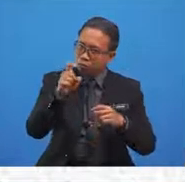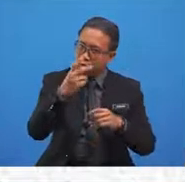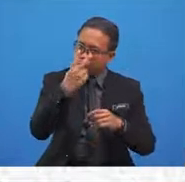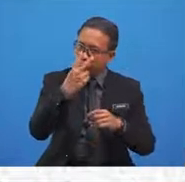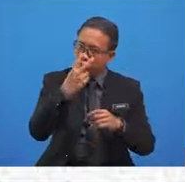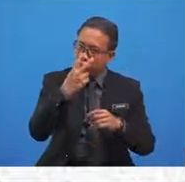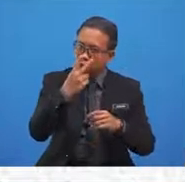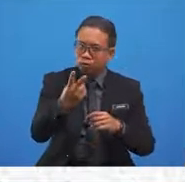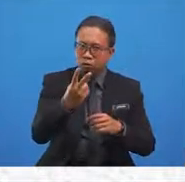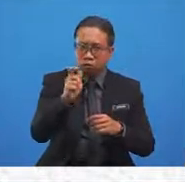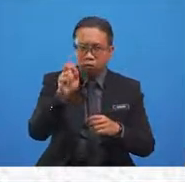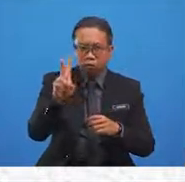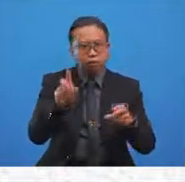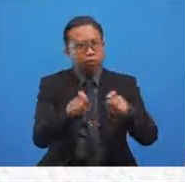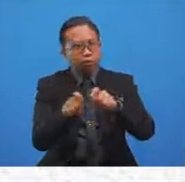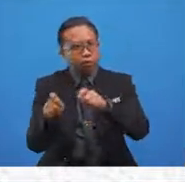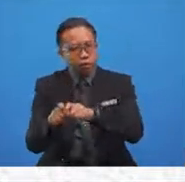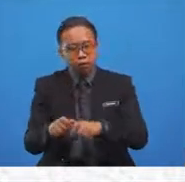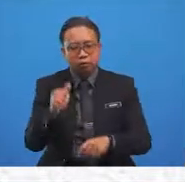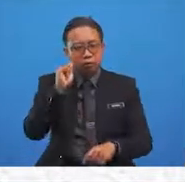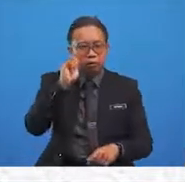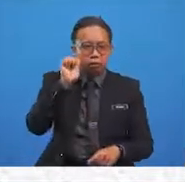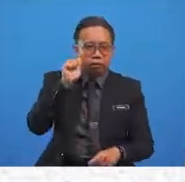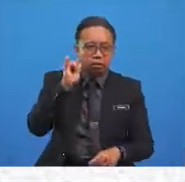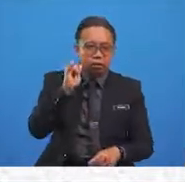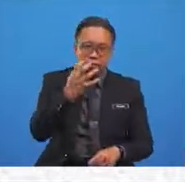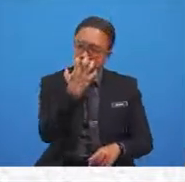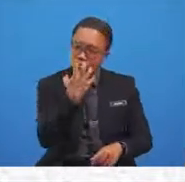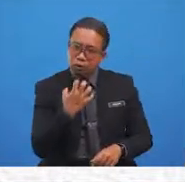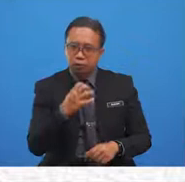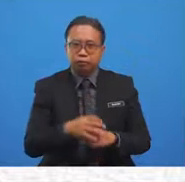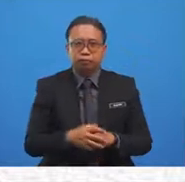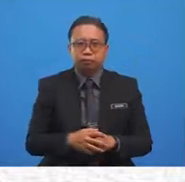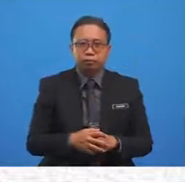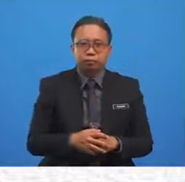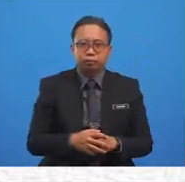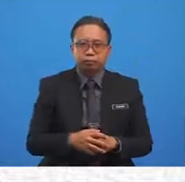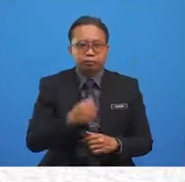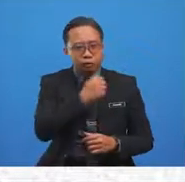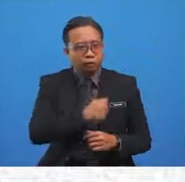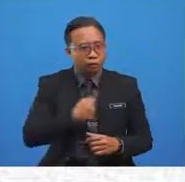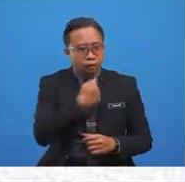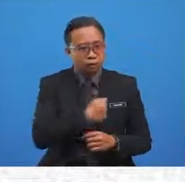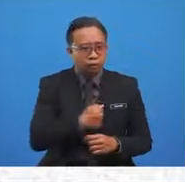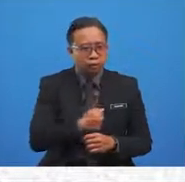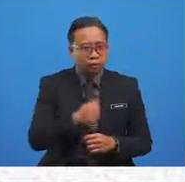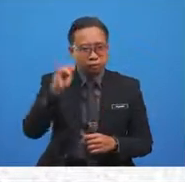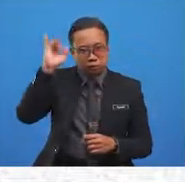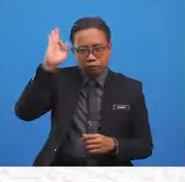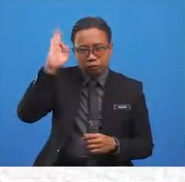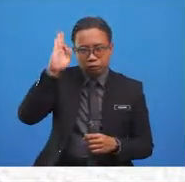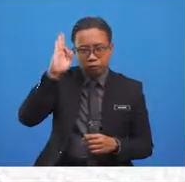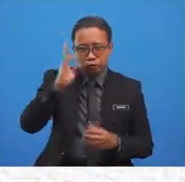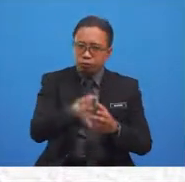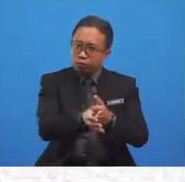TV together. Aliyah says angrily. Sorry, everyone. Yusuf